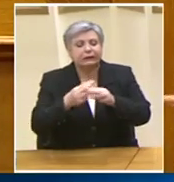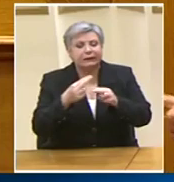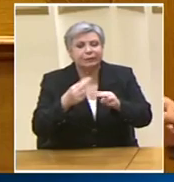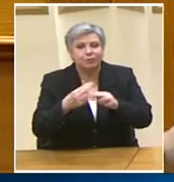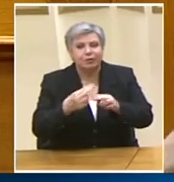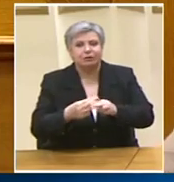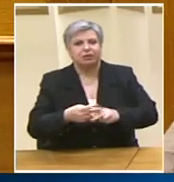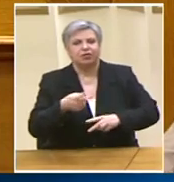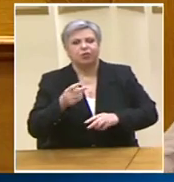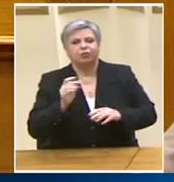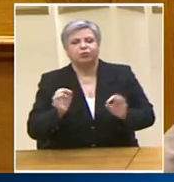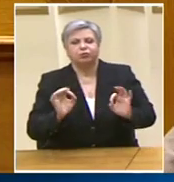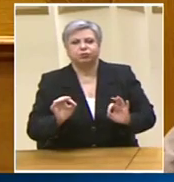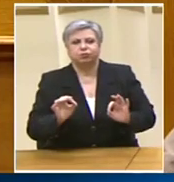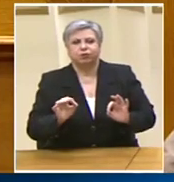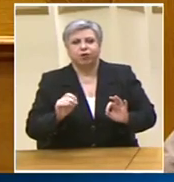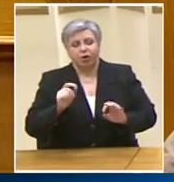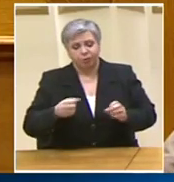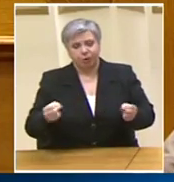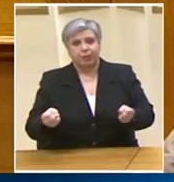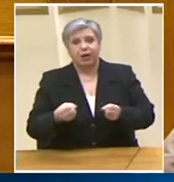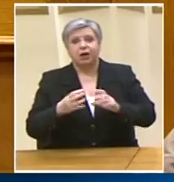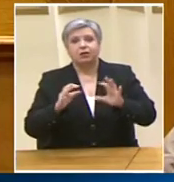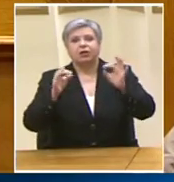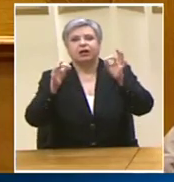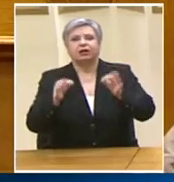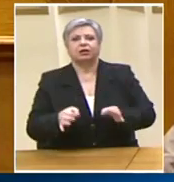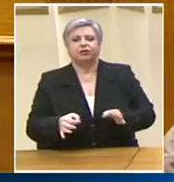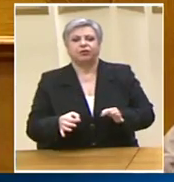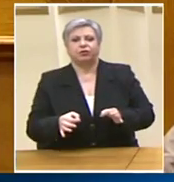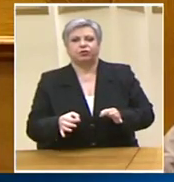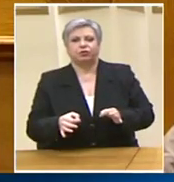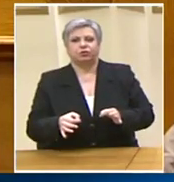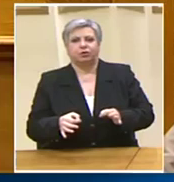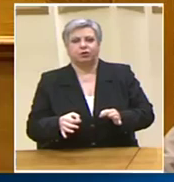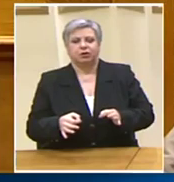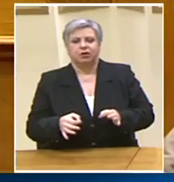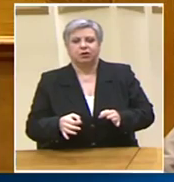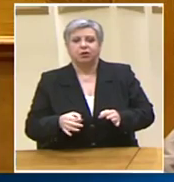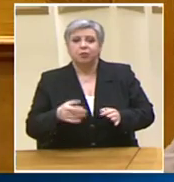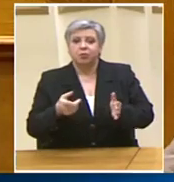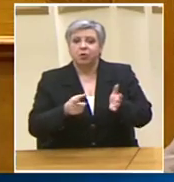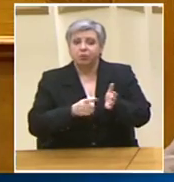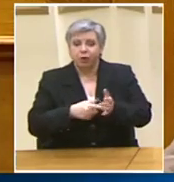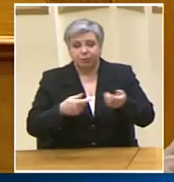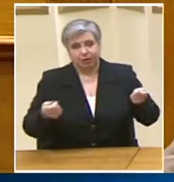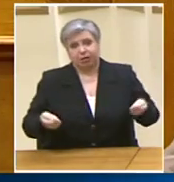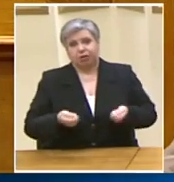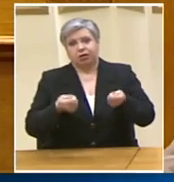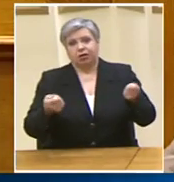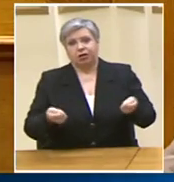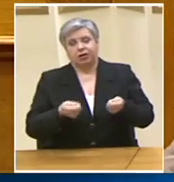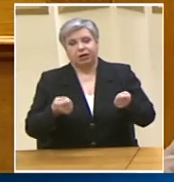αρχηγό της οξυματικής αντιπολίτευσης τότε Το οποίο παραδέχθηκε Και ο ίδιος κ.